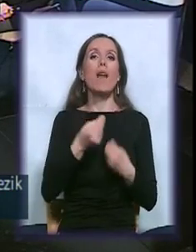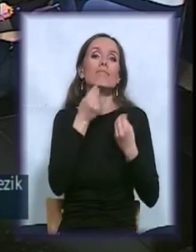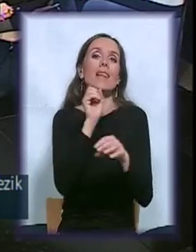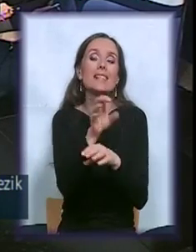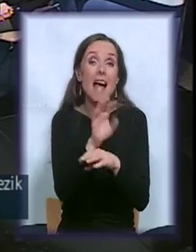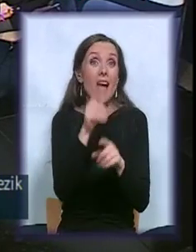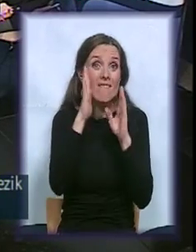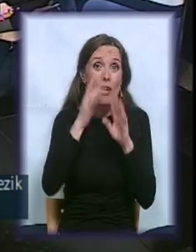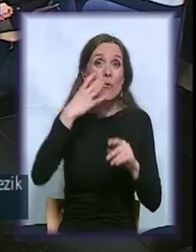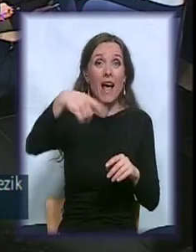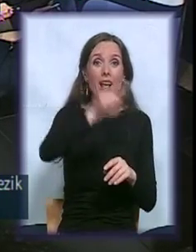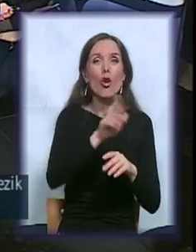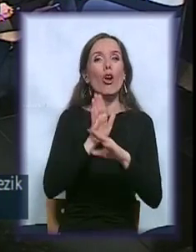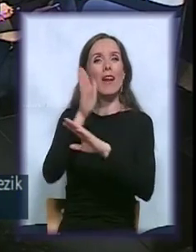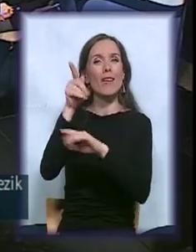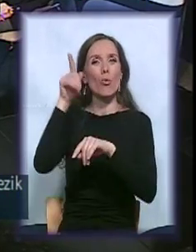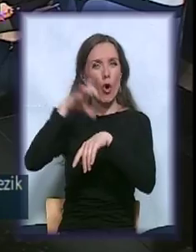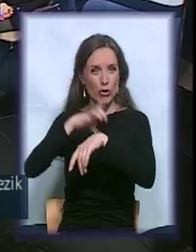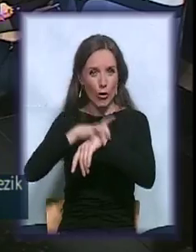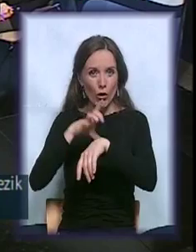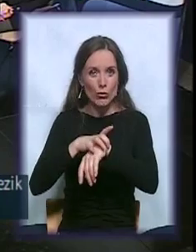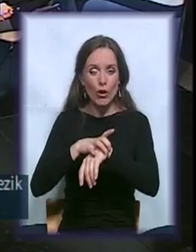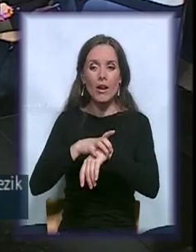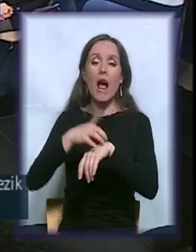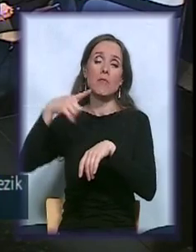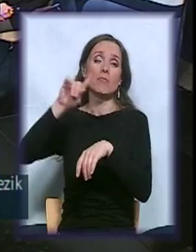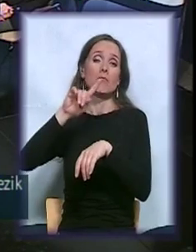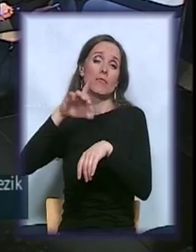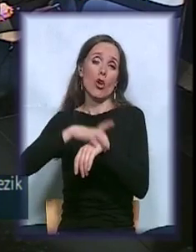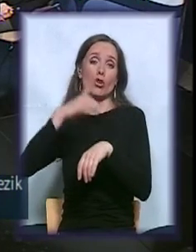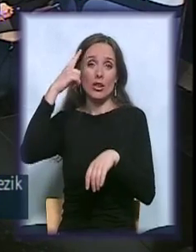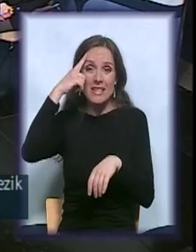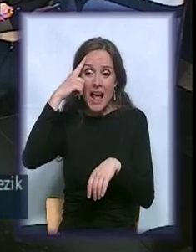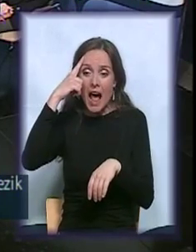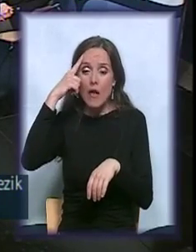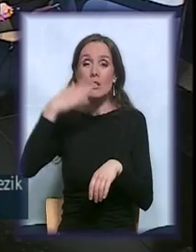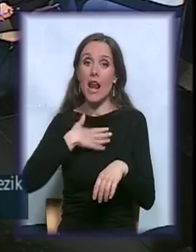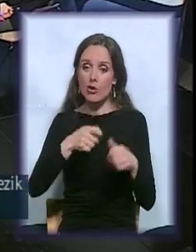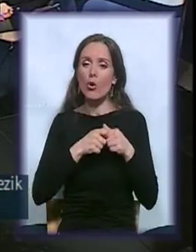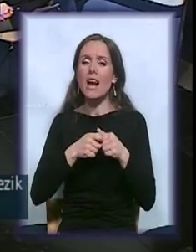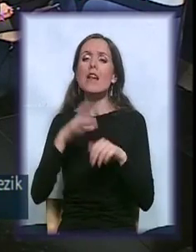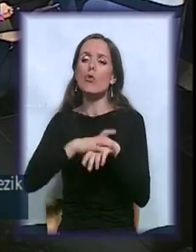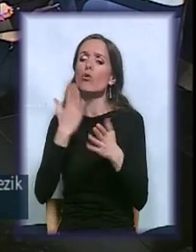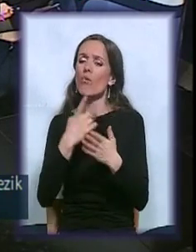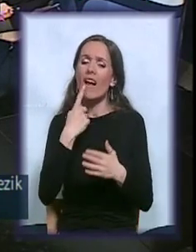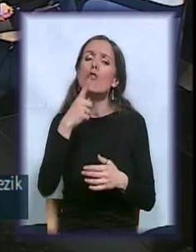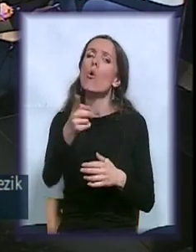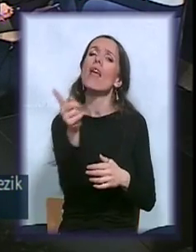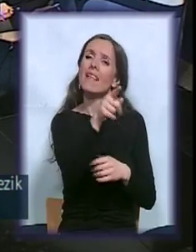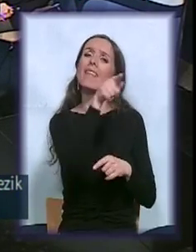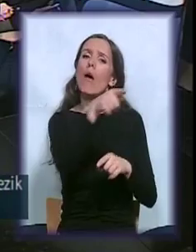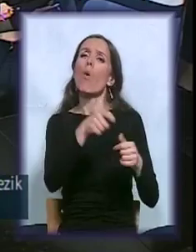doktori, pošto znaju za našu organizaciju, ne znaju svi, onda im srdačno preporučuju da dođu kod nas. Inače pratimo